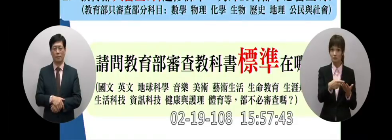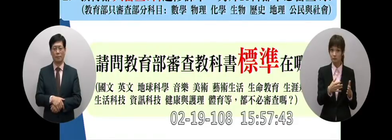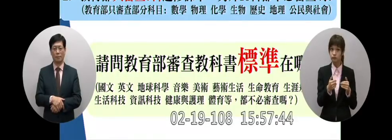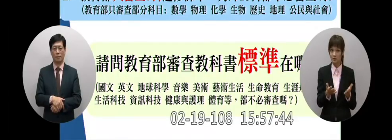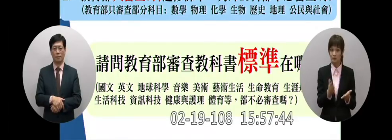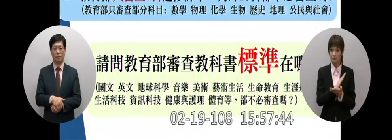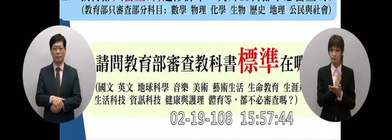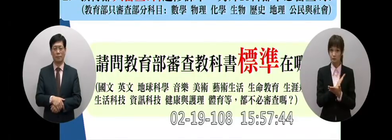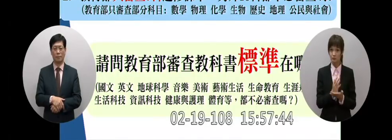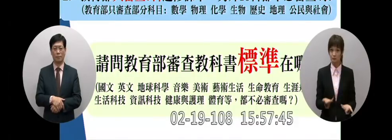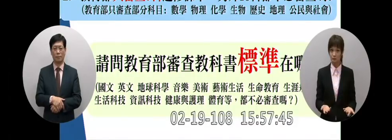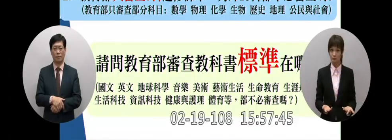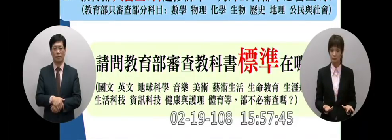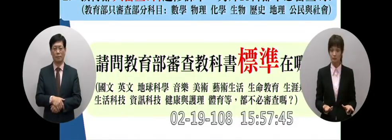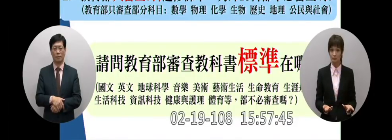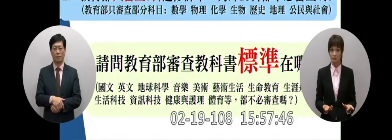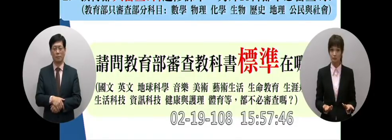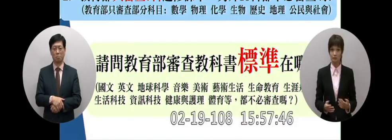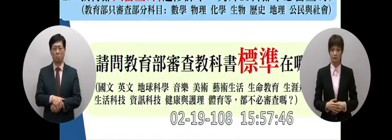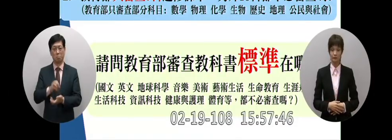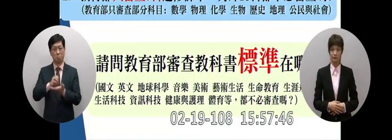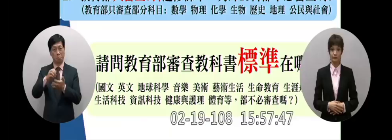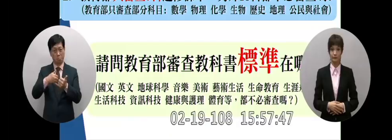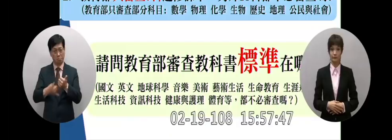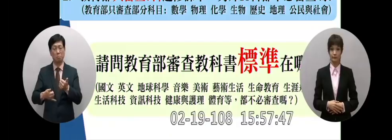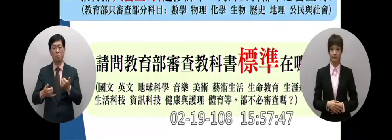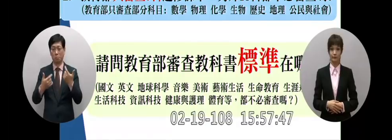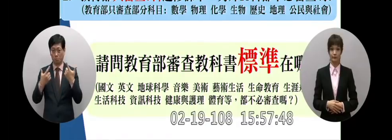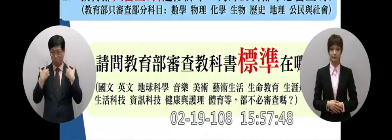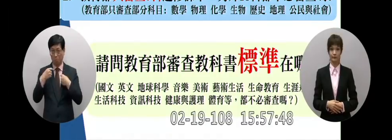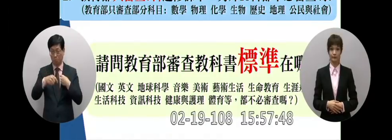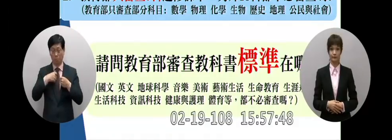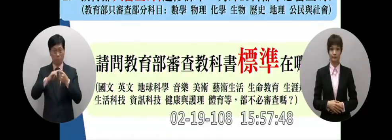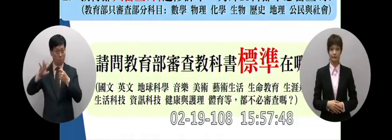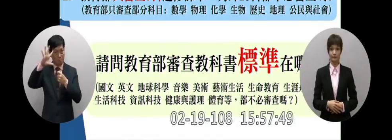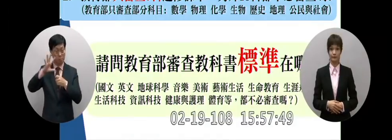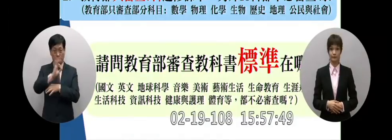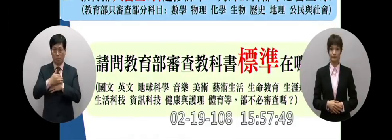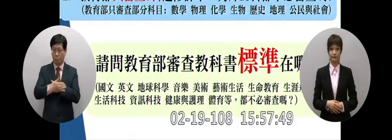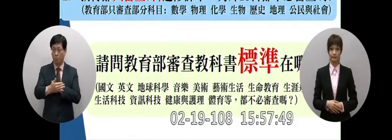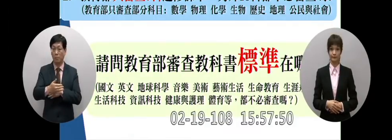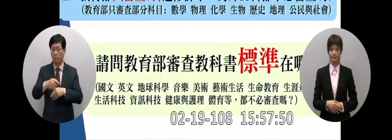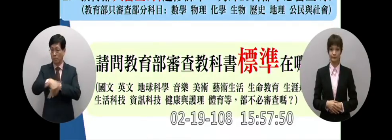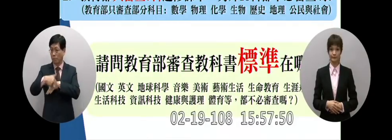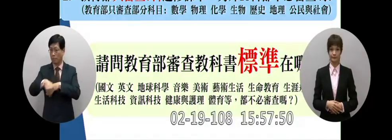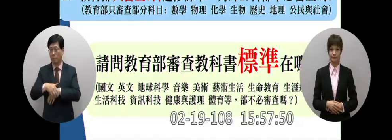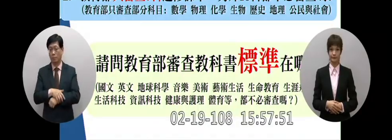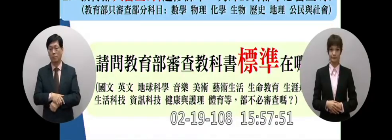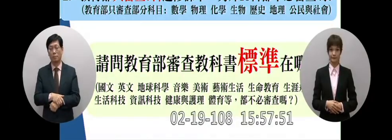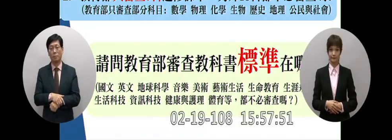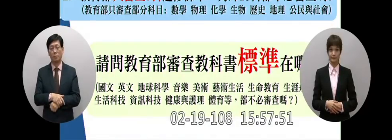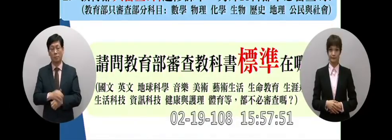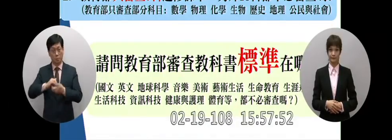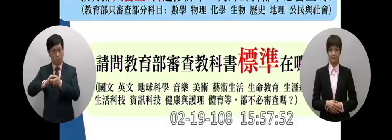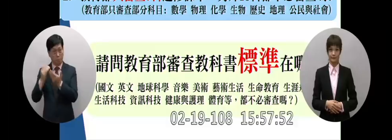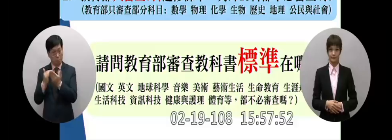需不需要跟委員報告跟委他整個高中課程的設計裡面他在